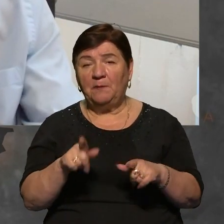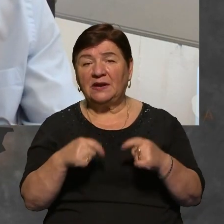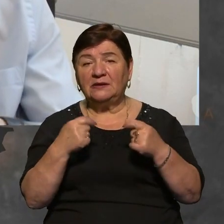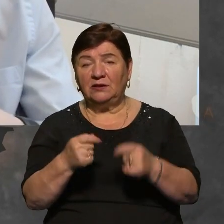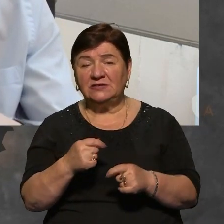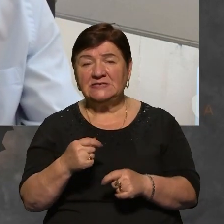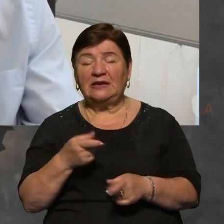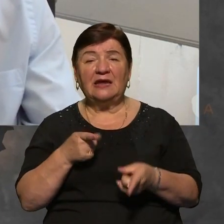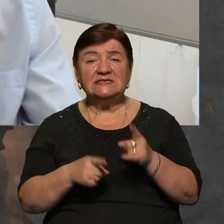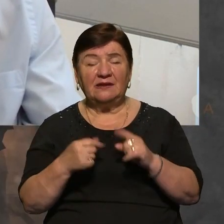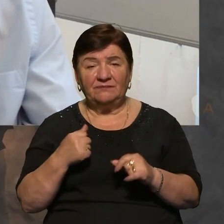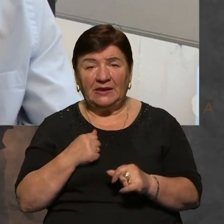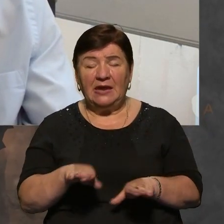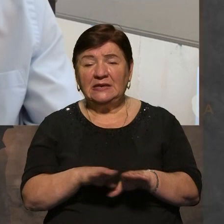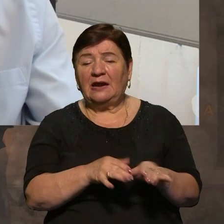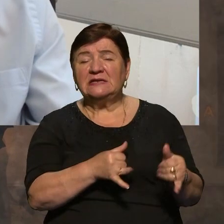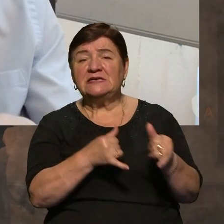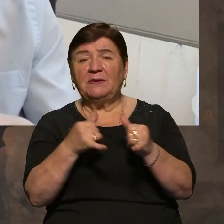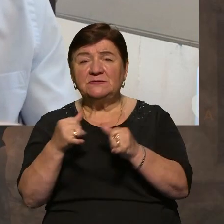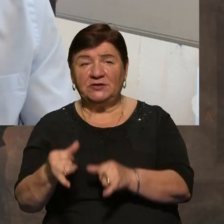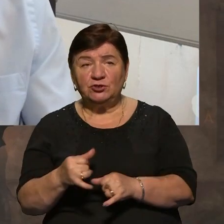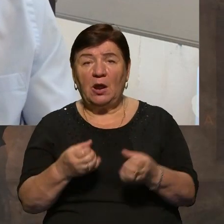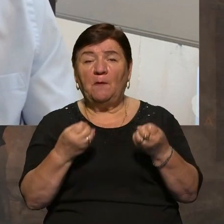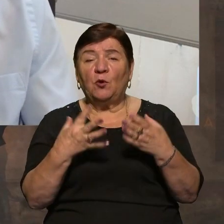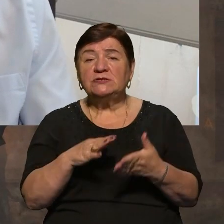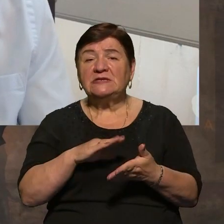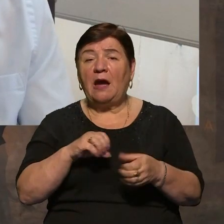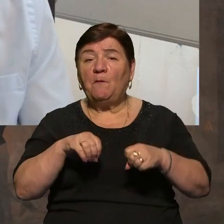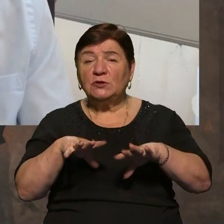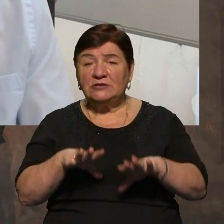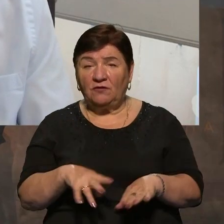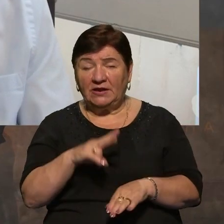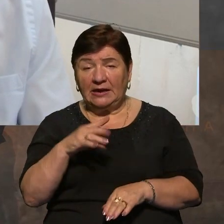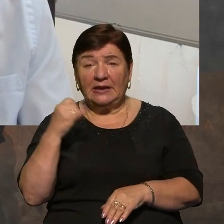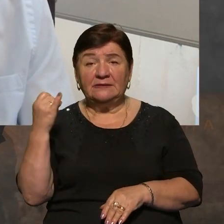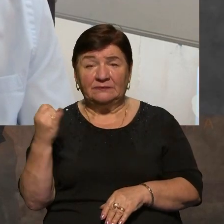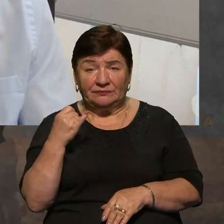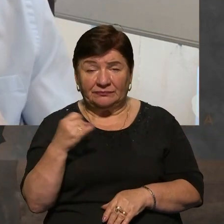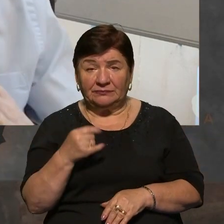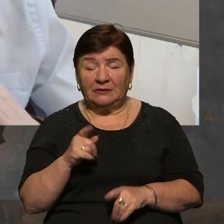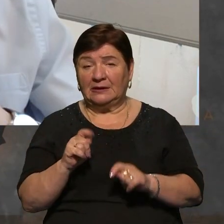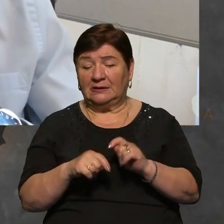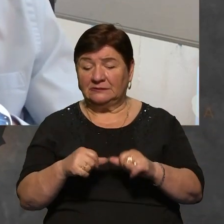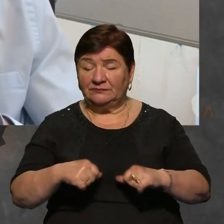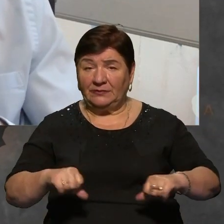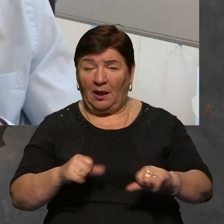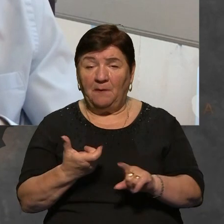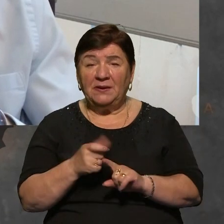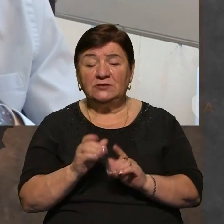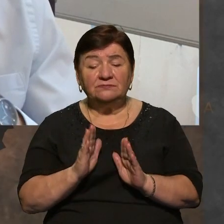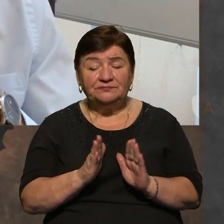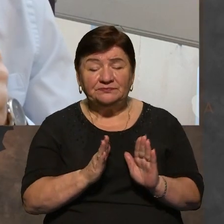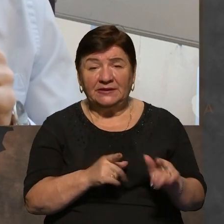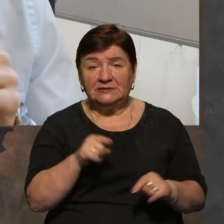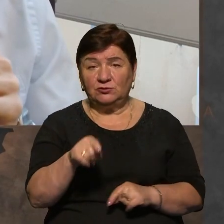військових, і так забезпечується фронт крові. Просто постанова, яка була нами ініційована і прийняна в Кабінету міністрів, більш структурує цю